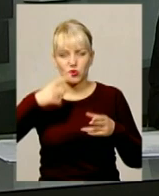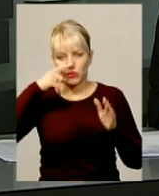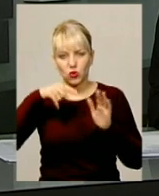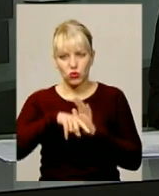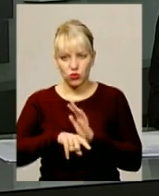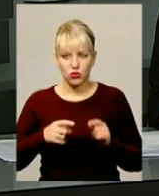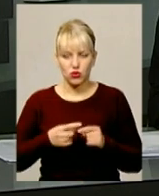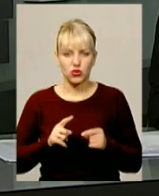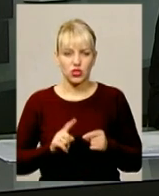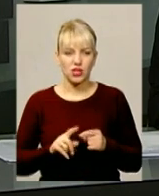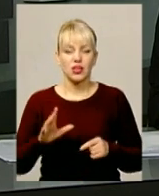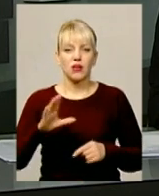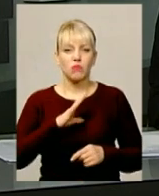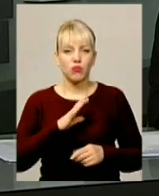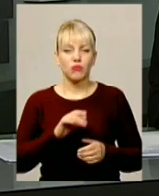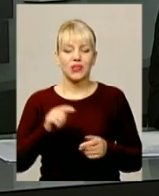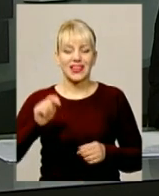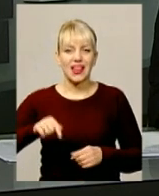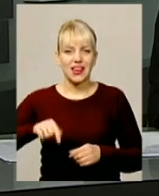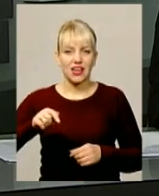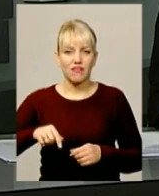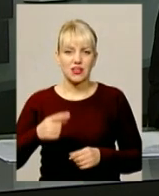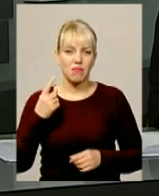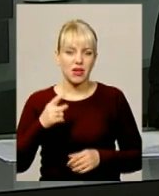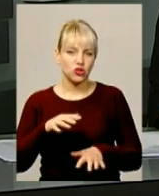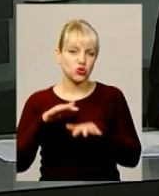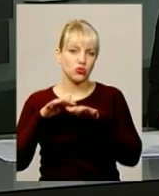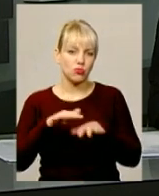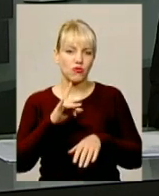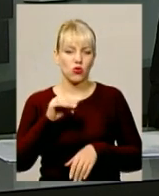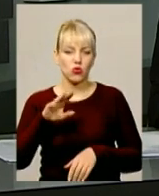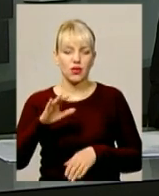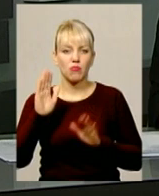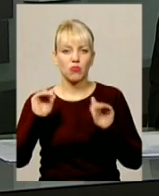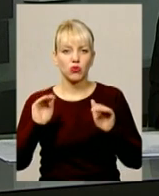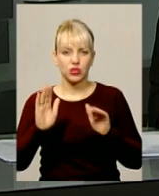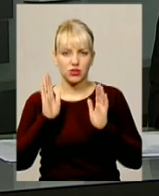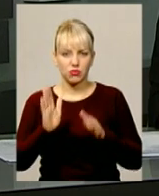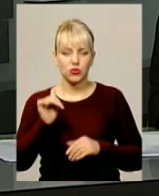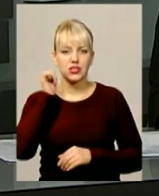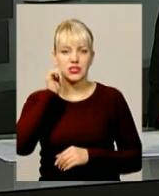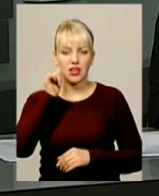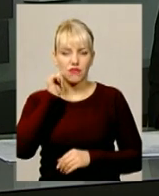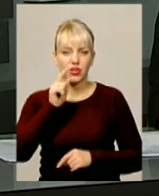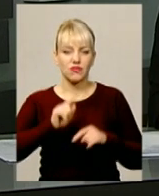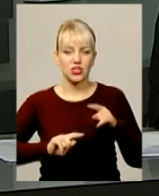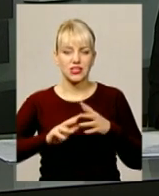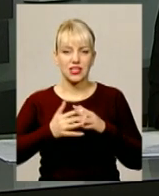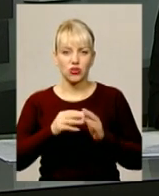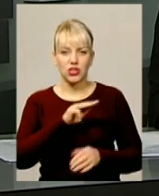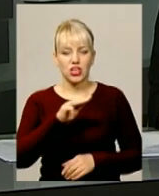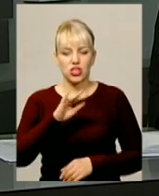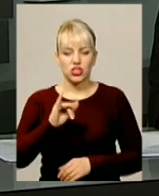батальйоні спецпризначення, був телеграфістом першої штурмової роти. Прощатимося з Юрієм Кушнірем завтра у рідному селі Жиленці